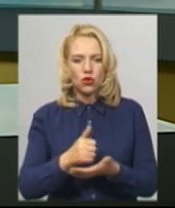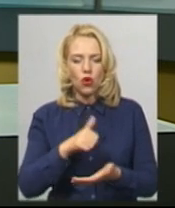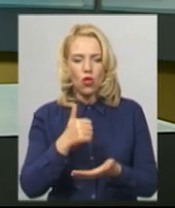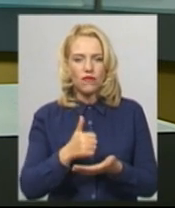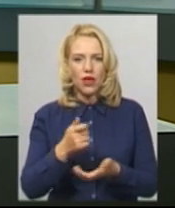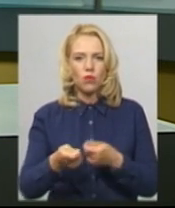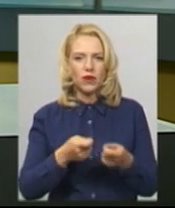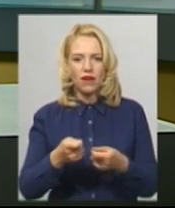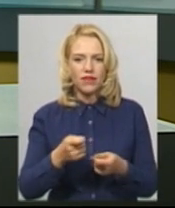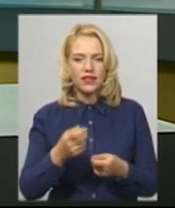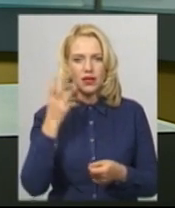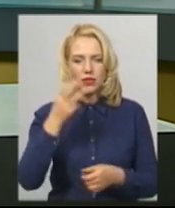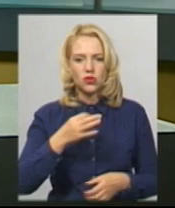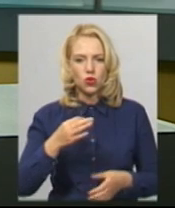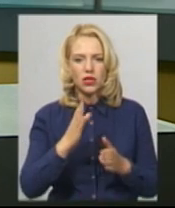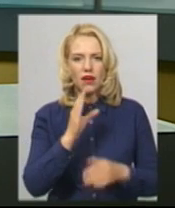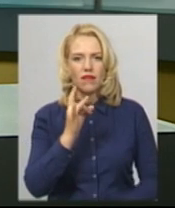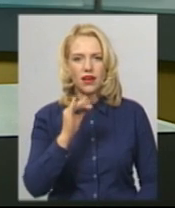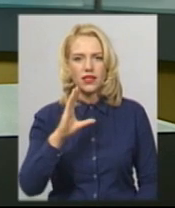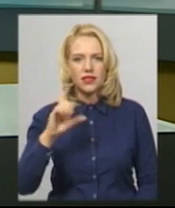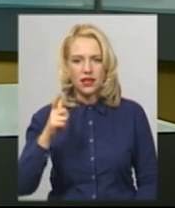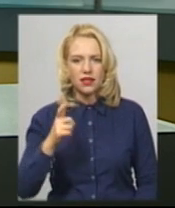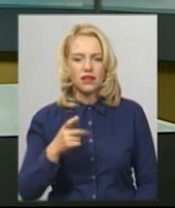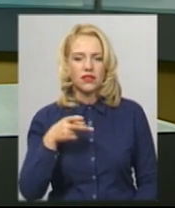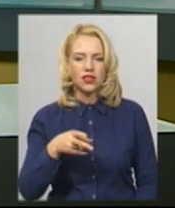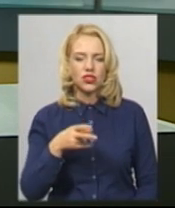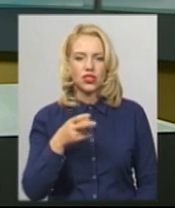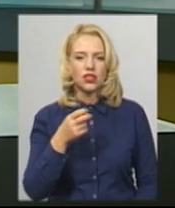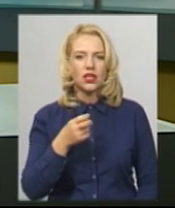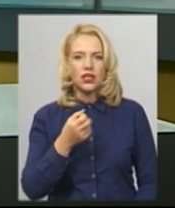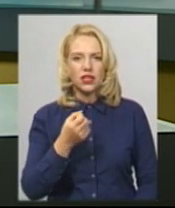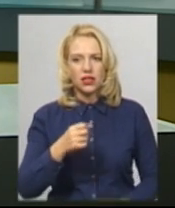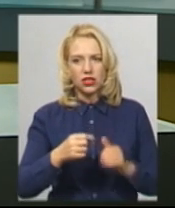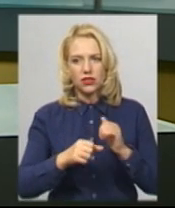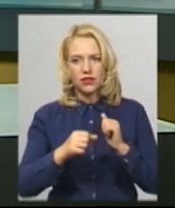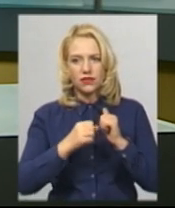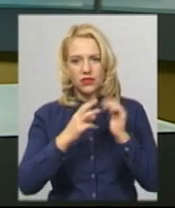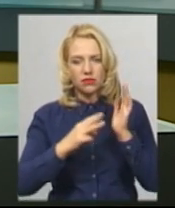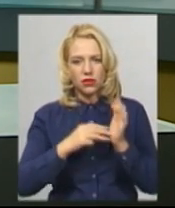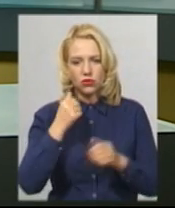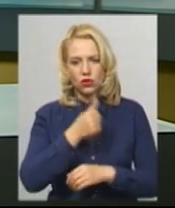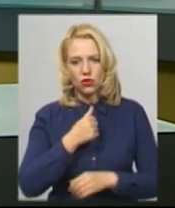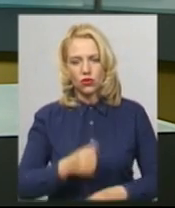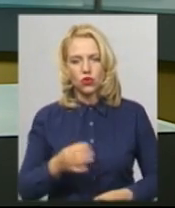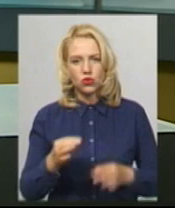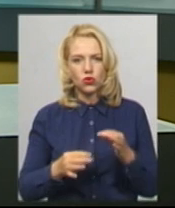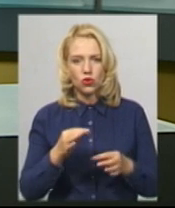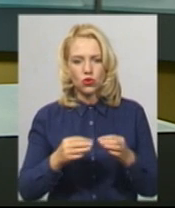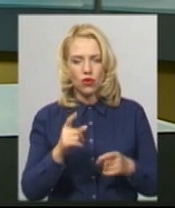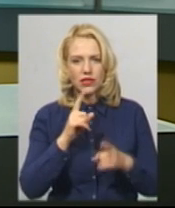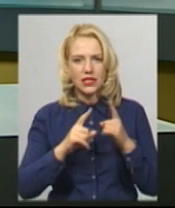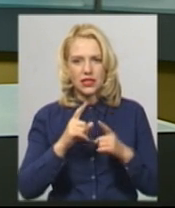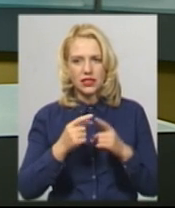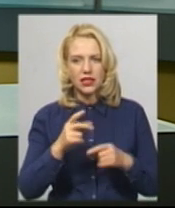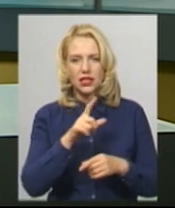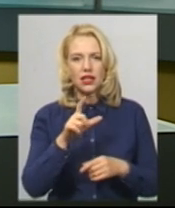Хмельницької області з вересня 2017 року. Судове засідання у справі побиття батьком однокласників сина